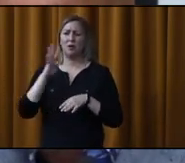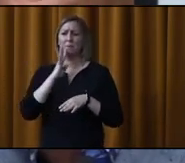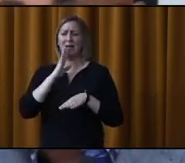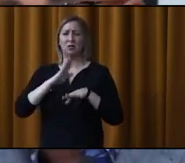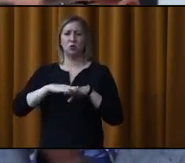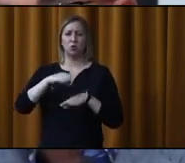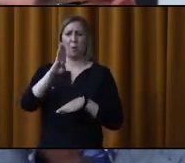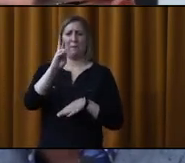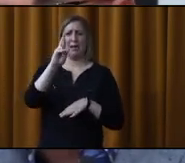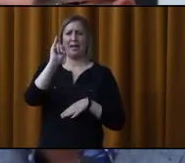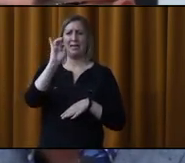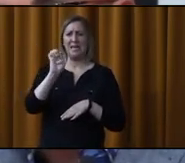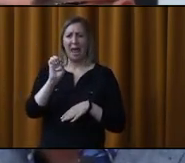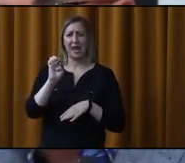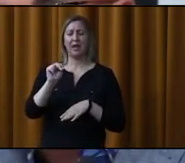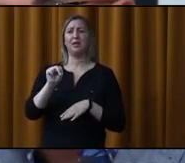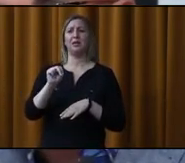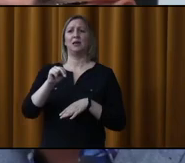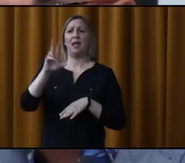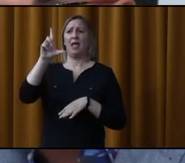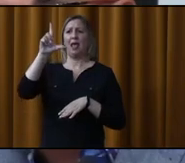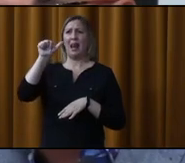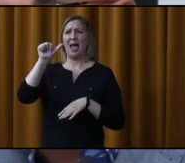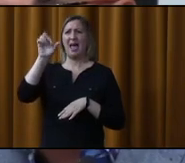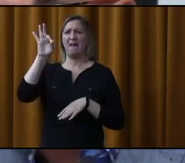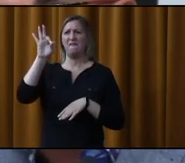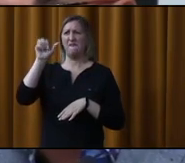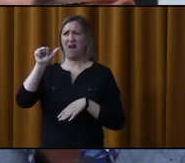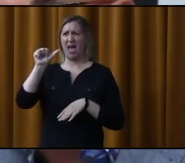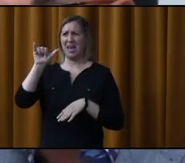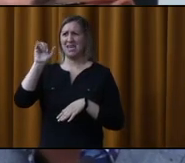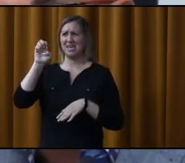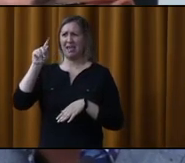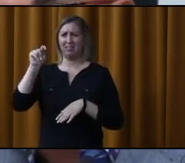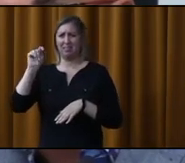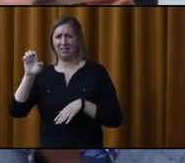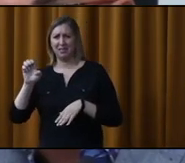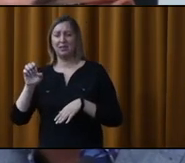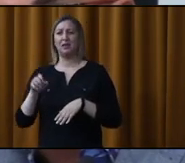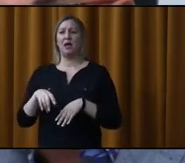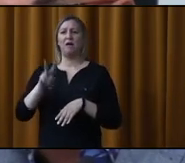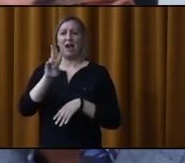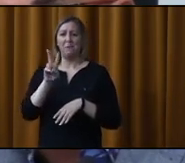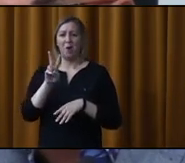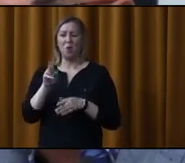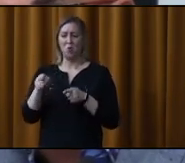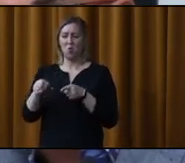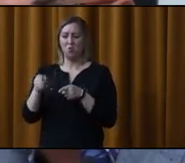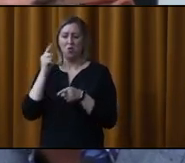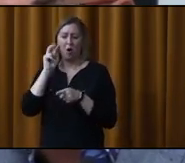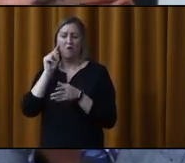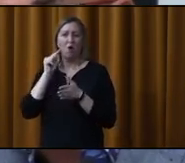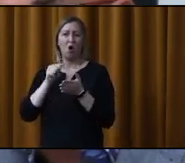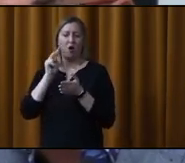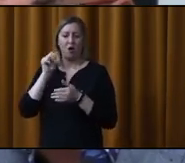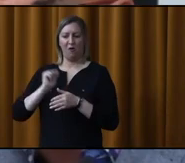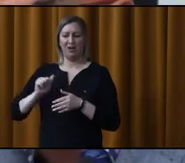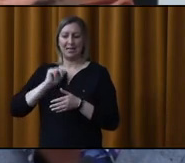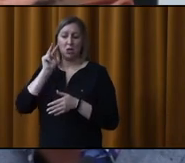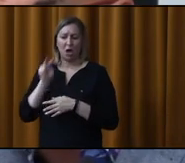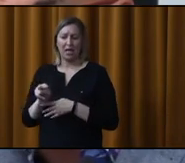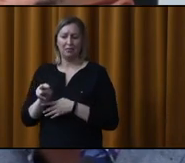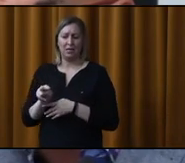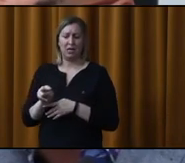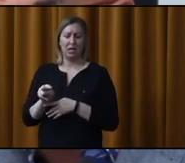-Lafayette puis Valmont. On va vérifier ces intersections-là pour préciser le marquage si on continue tout droit au